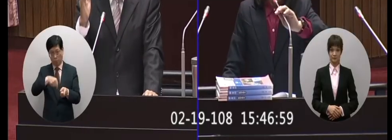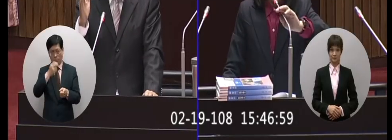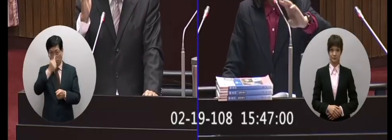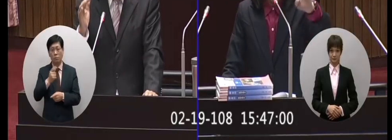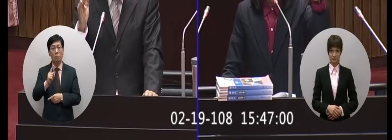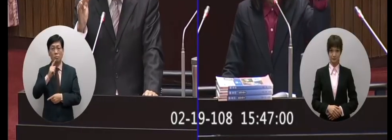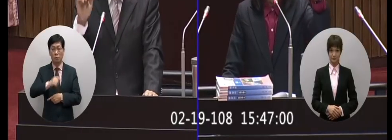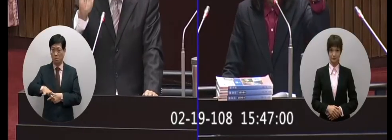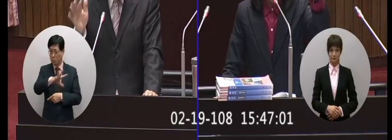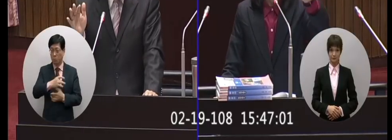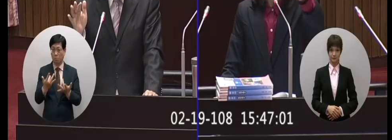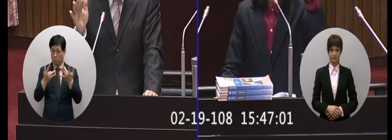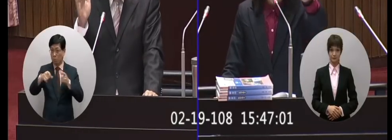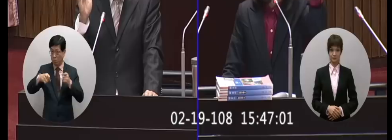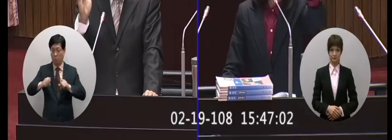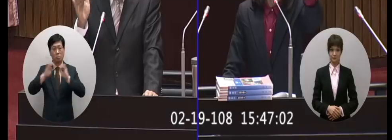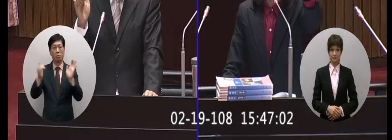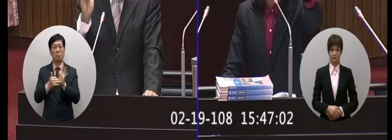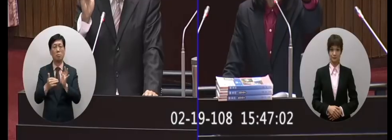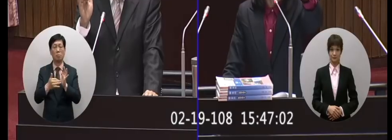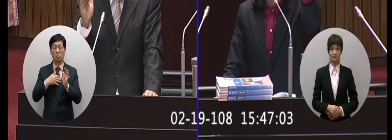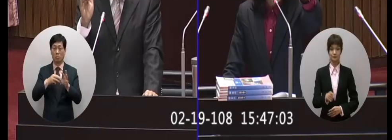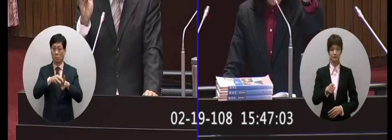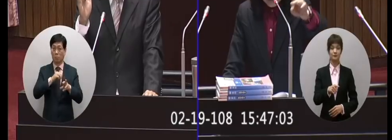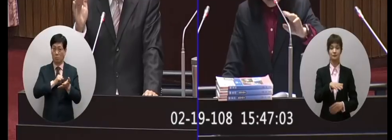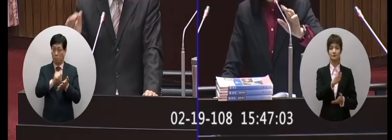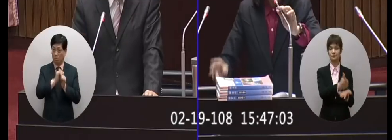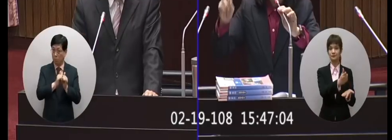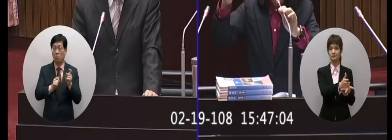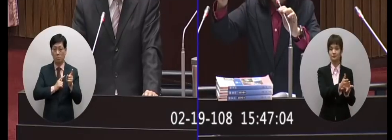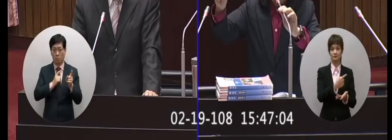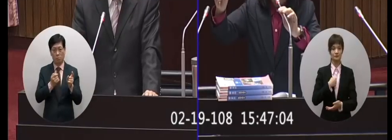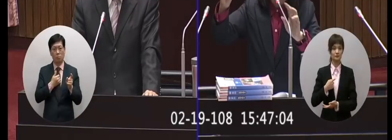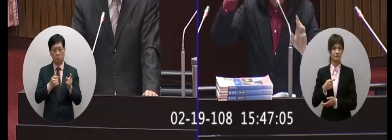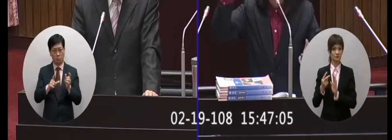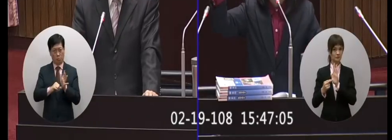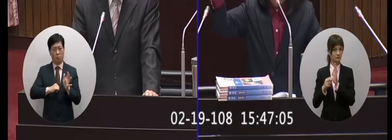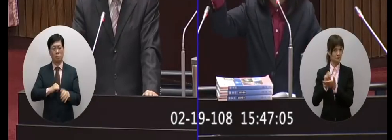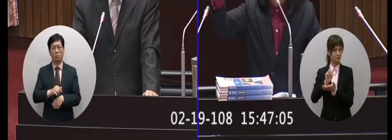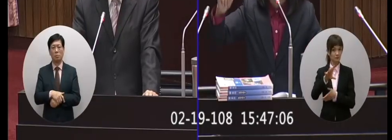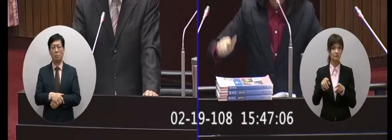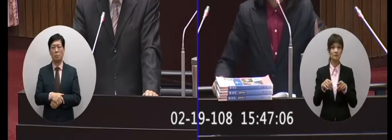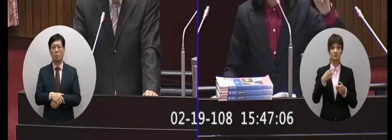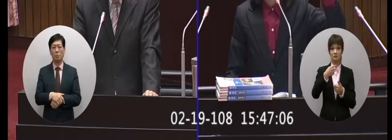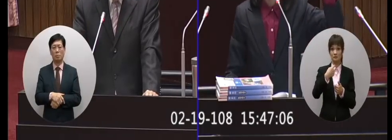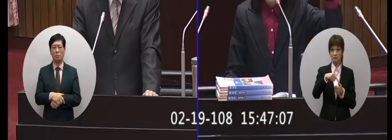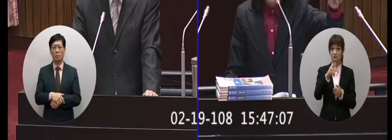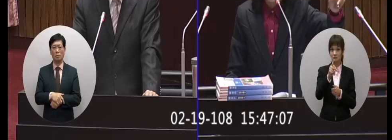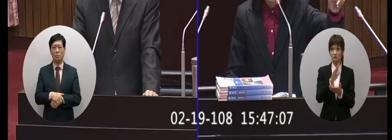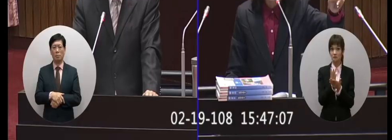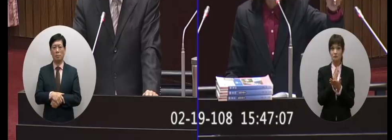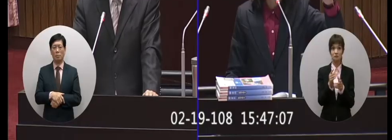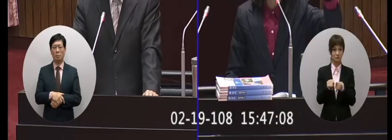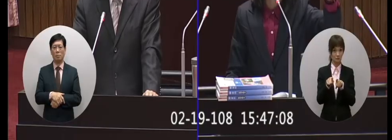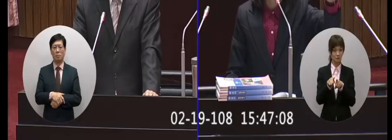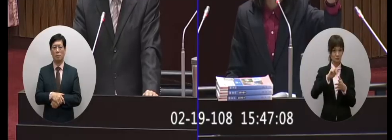是所有的草綱就公佈了好 那你聽我講他們也清楚從事做準備我跟院長報告教科書一般來說一般是兩